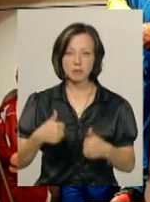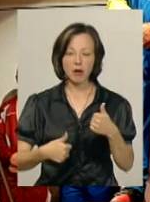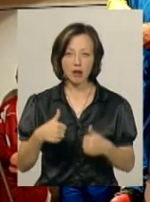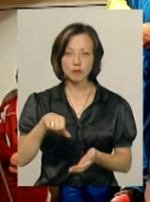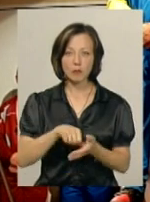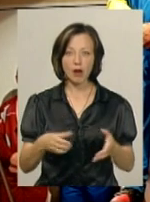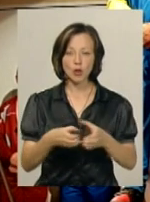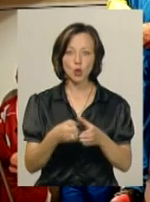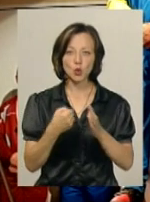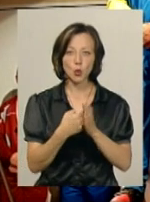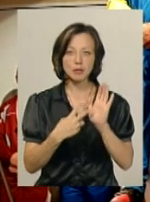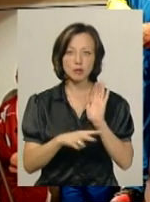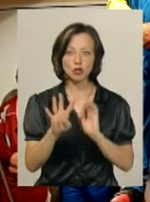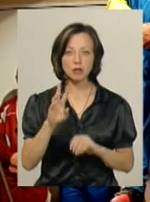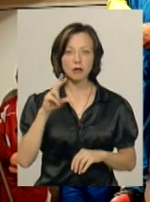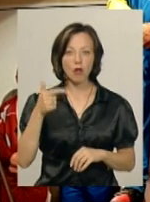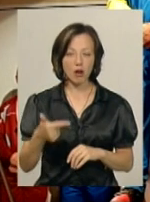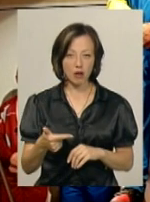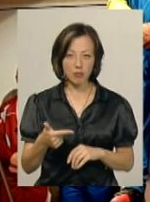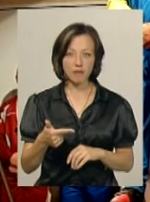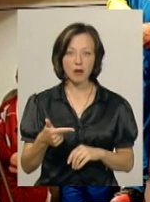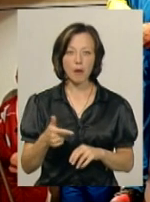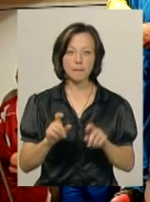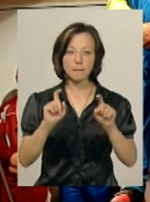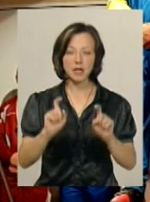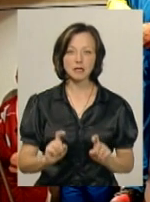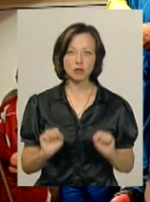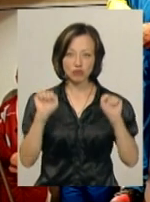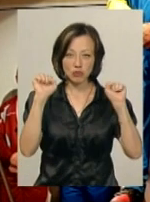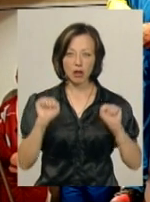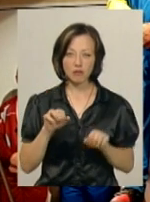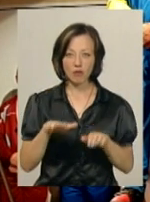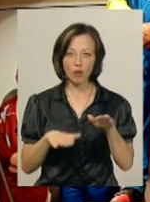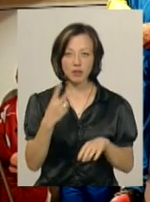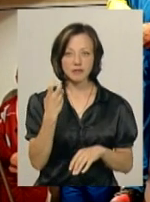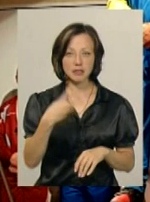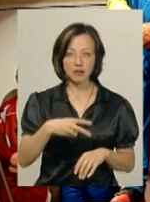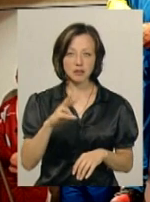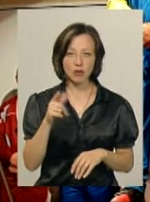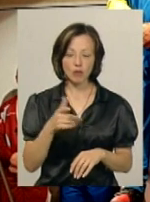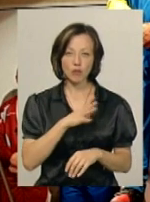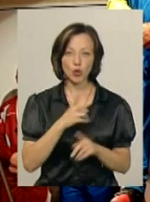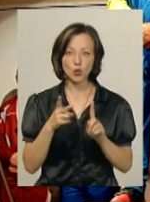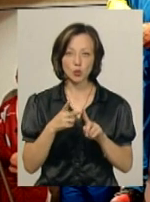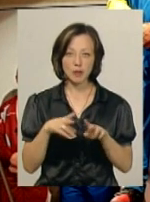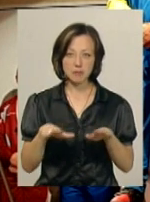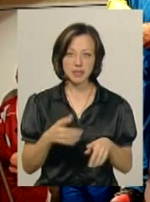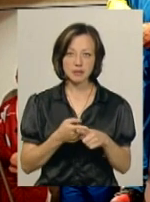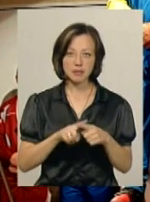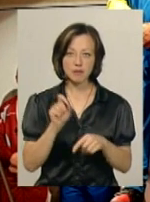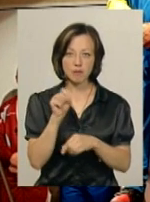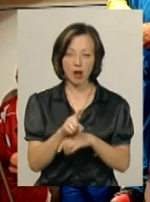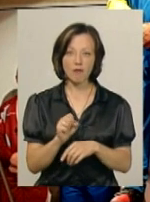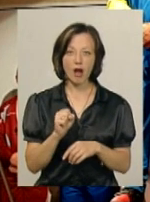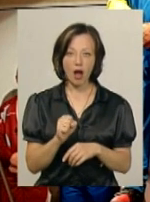виступав в категорії до 74 кг, у присіданні втримав штангу вагою 220 кг, що було другим місцем в цій праві,